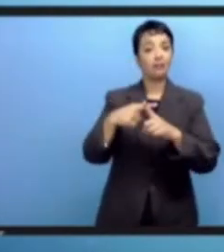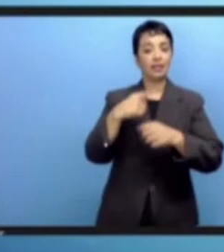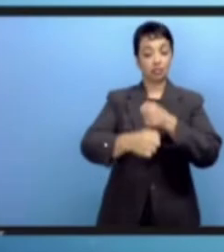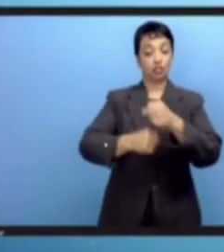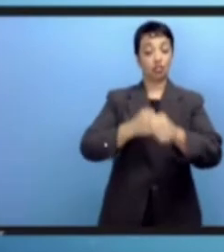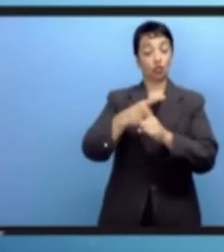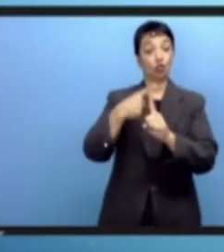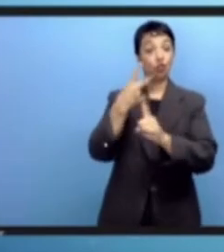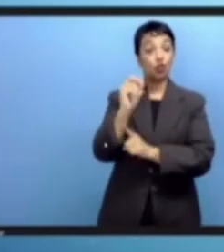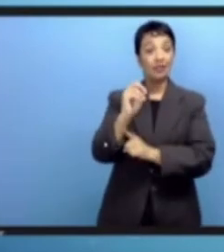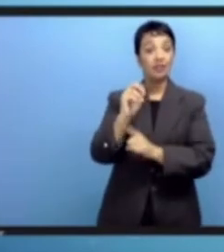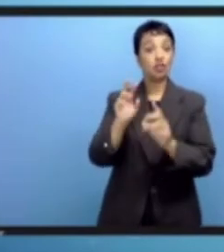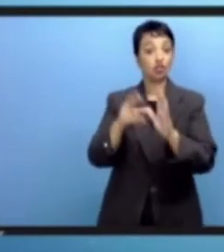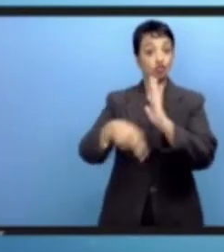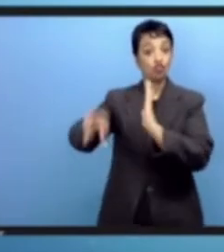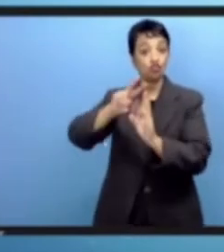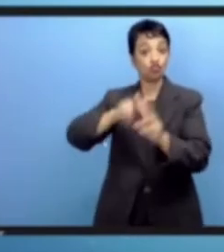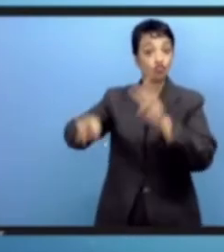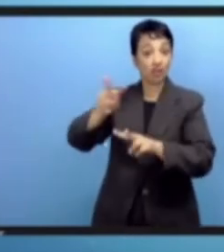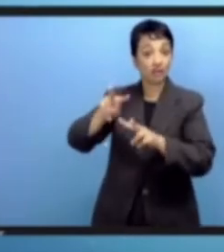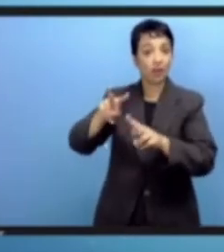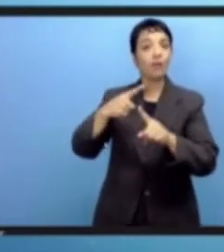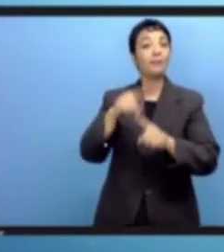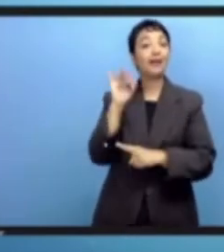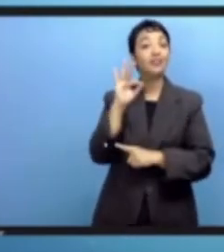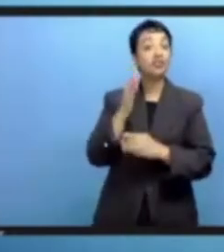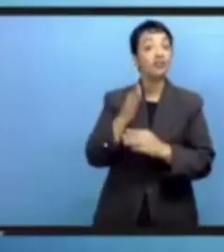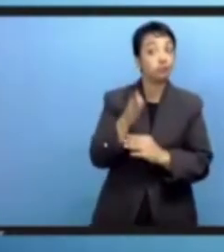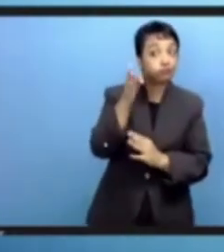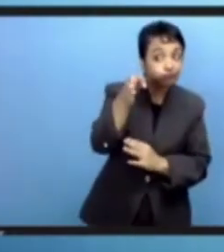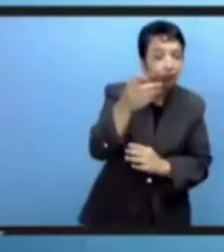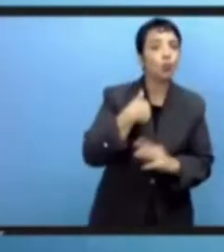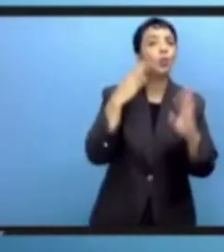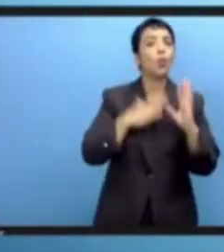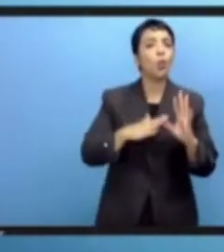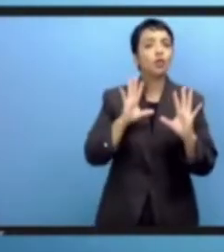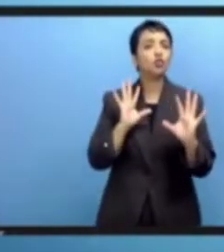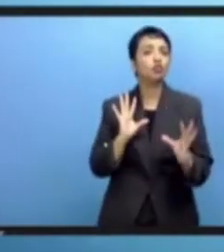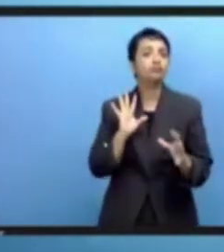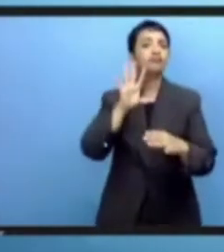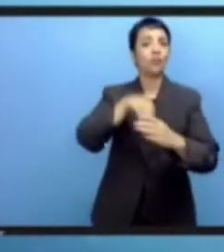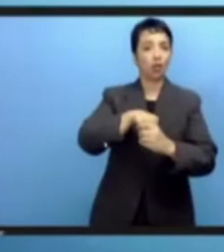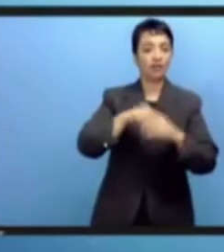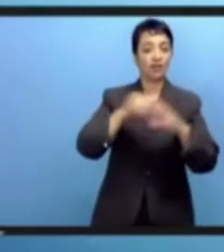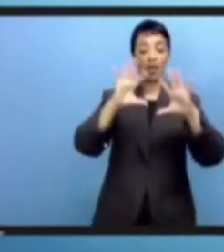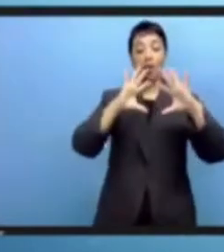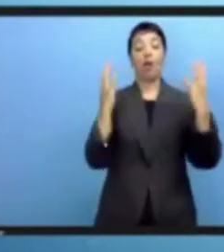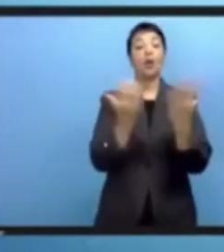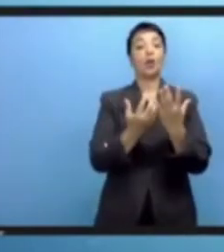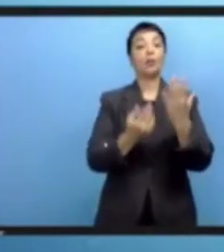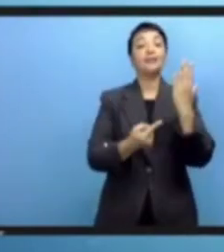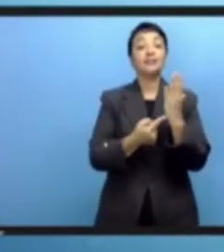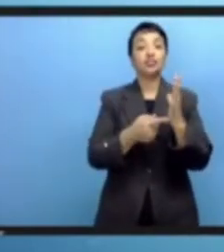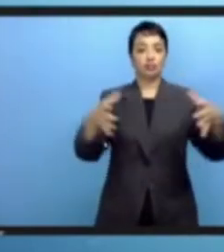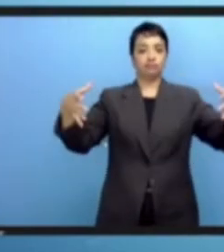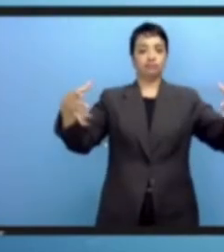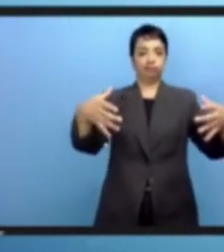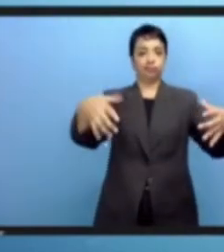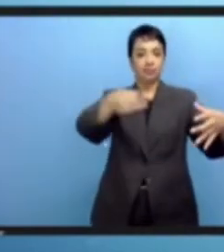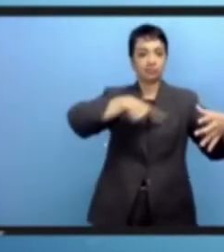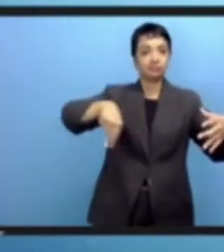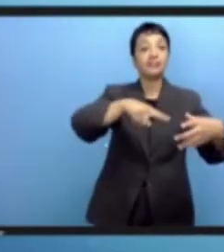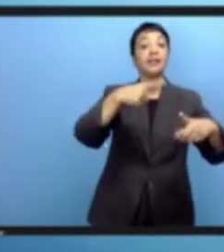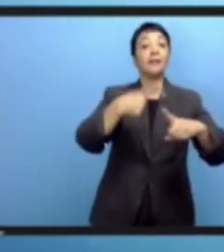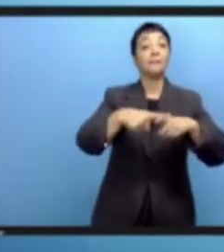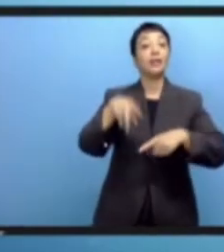المعلوماتية زائد عشرين وكذلك مستقبل منتدى حكمة الإنترنت وأن نسهم في الاتفاق